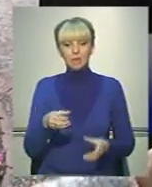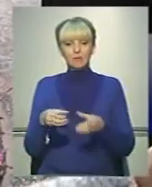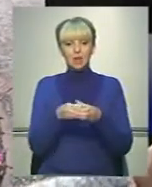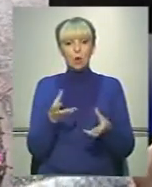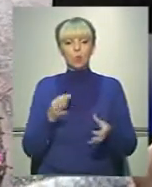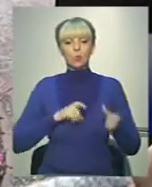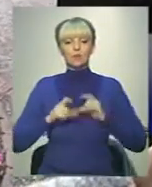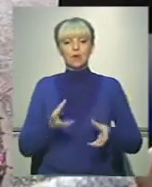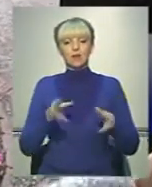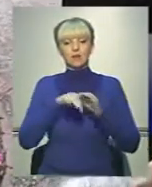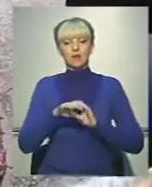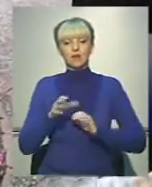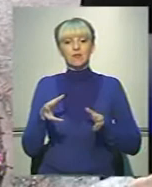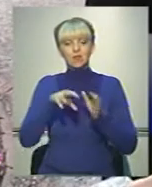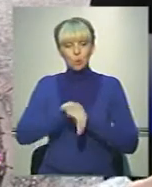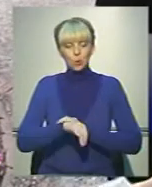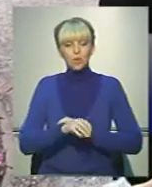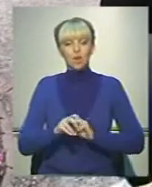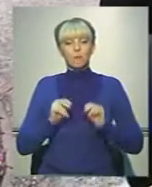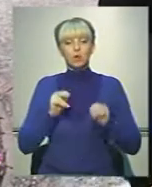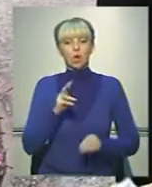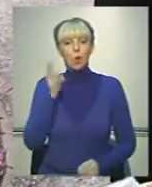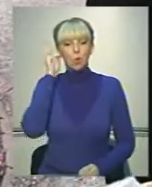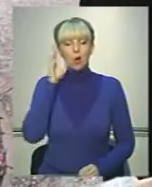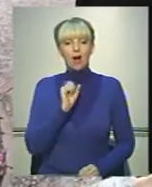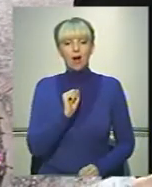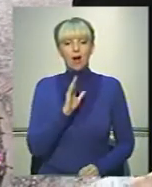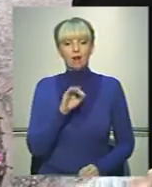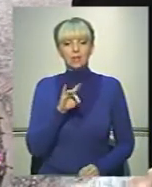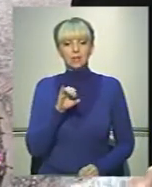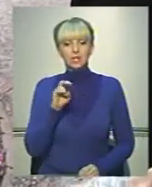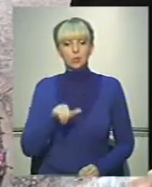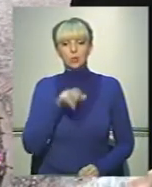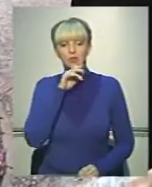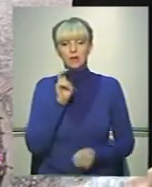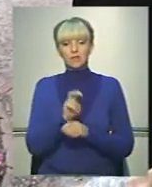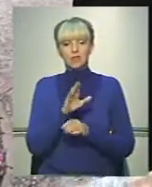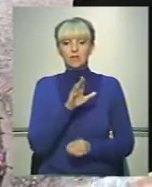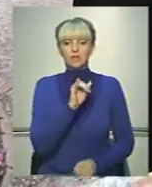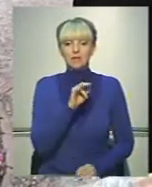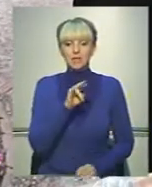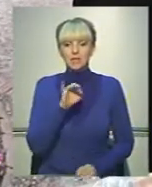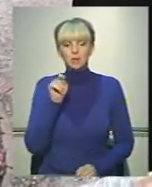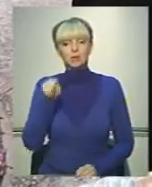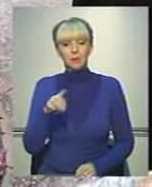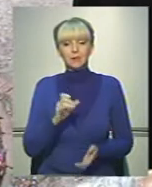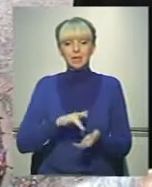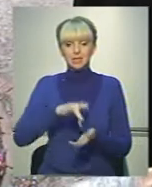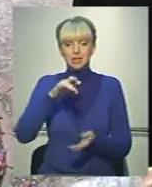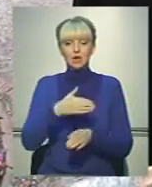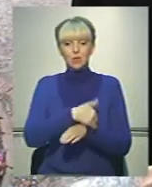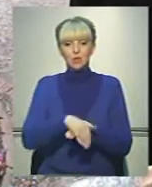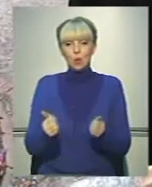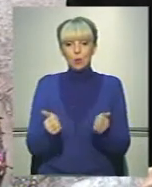якої входив почесний консул Австрії у Чернівцях Сергій Осачук, відвідала Відень. І у Відні на центральній